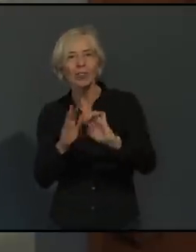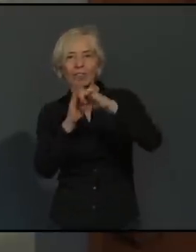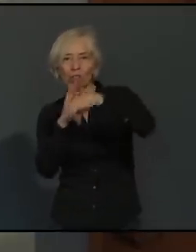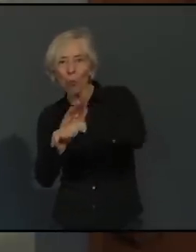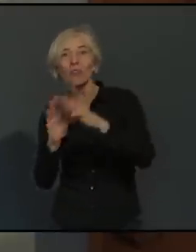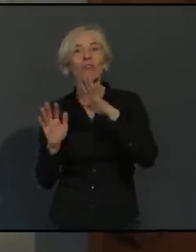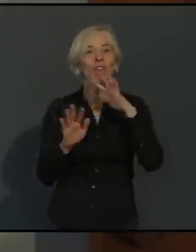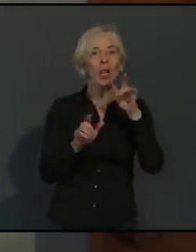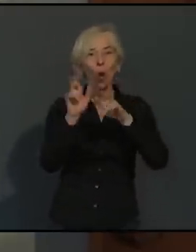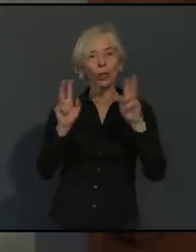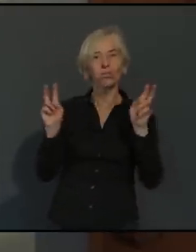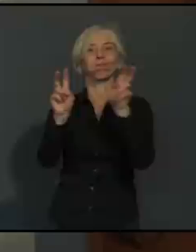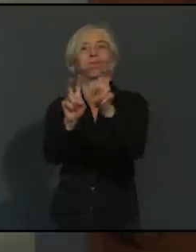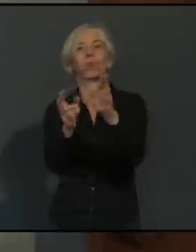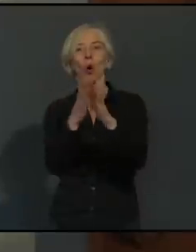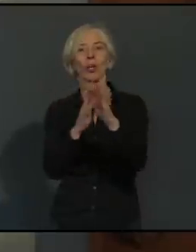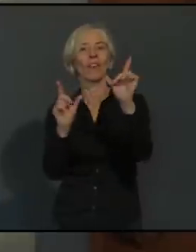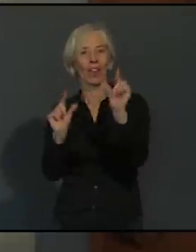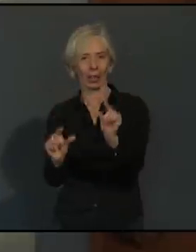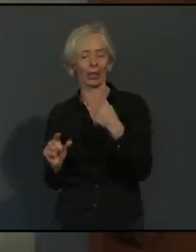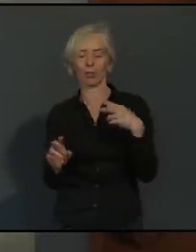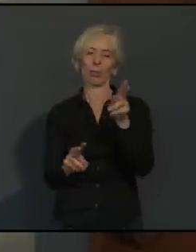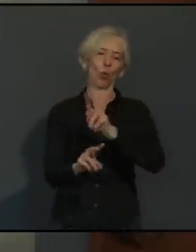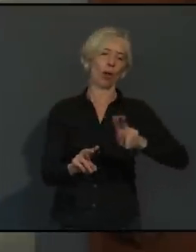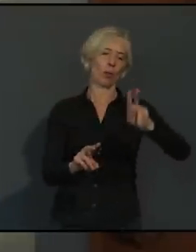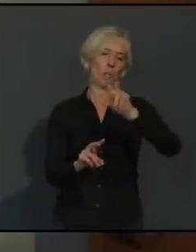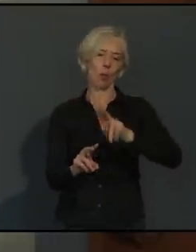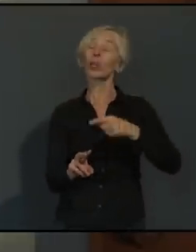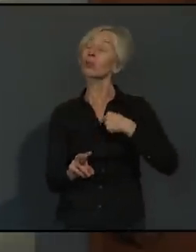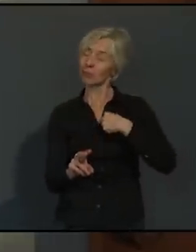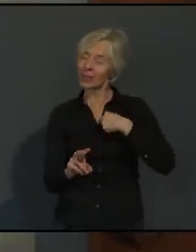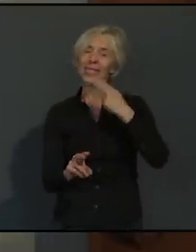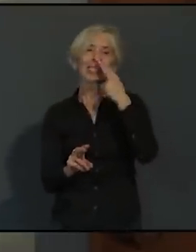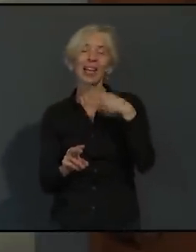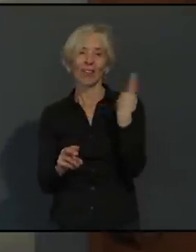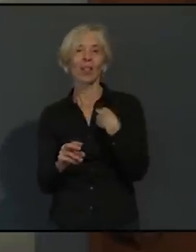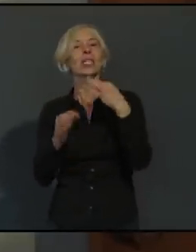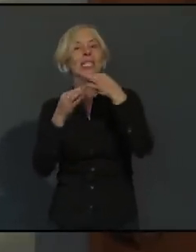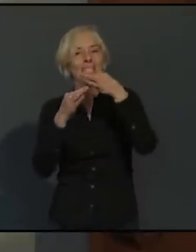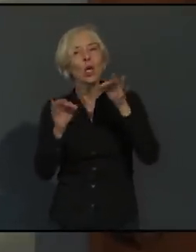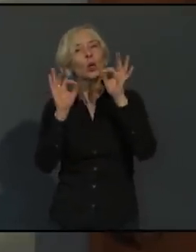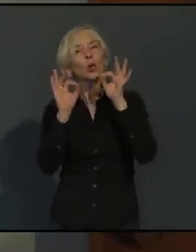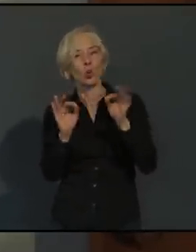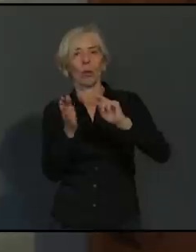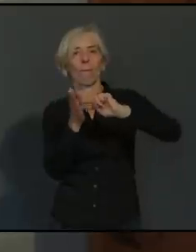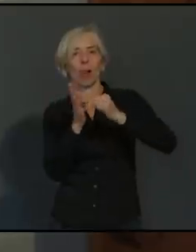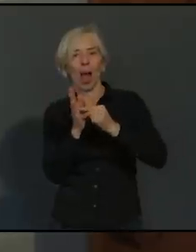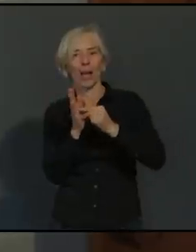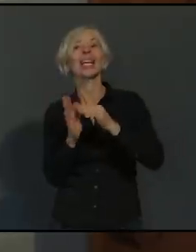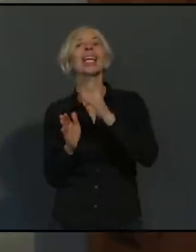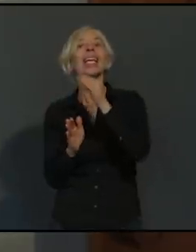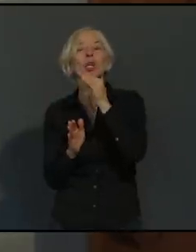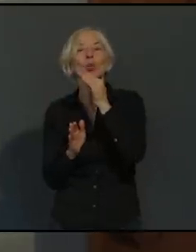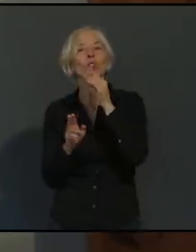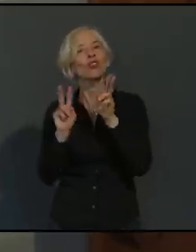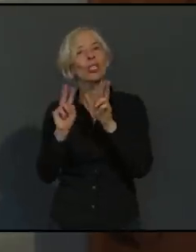wir haben das meiner Meinung nach sehr gut eingeplant, dass eben hier genügend Kapazität zur Verfügung steht.